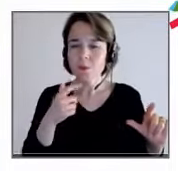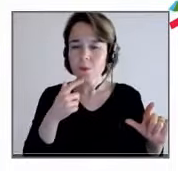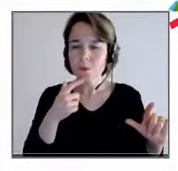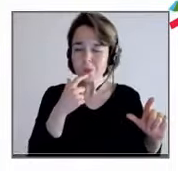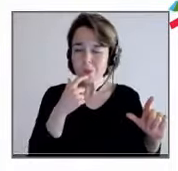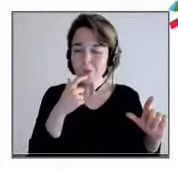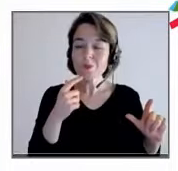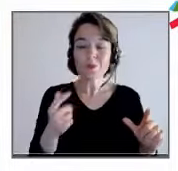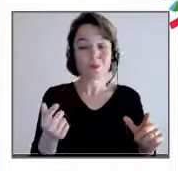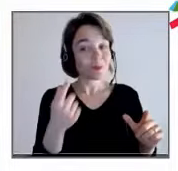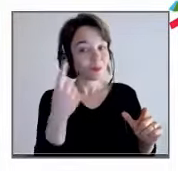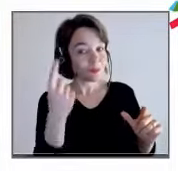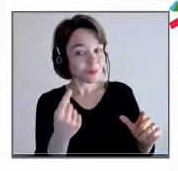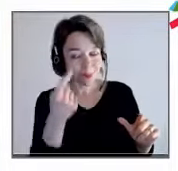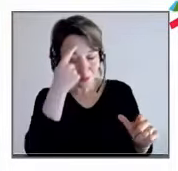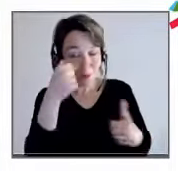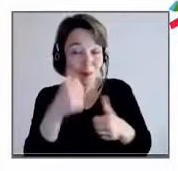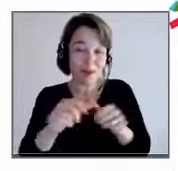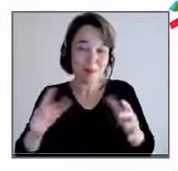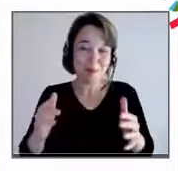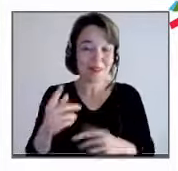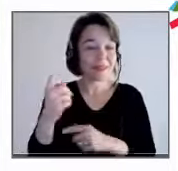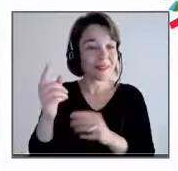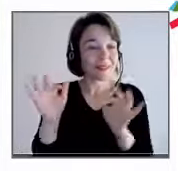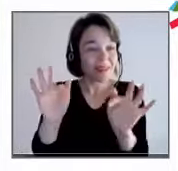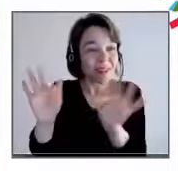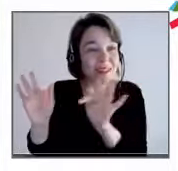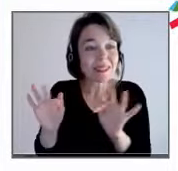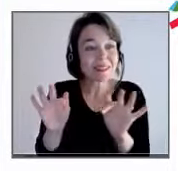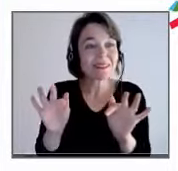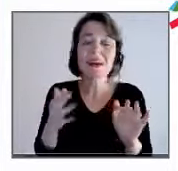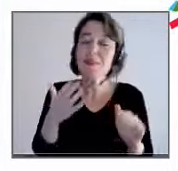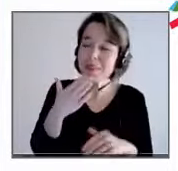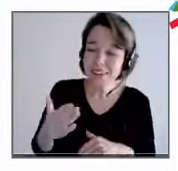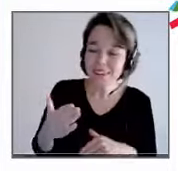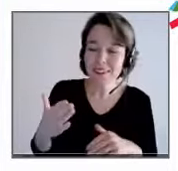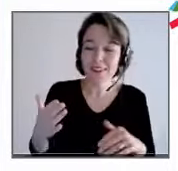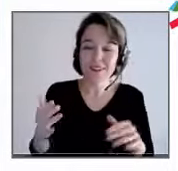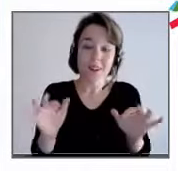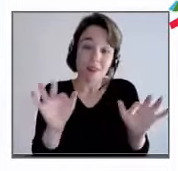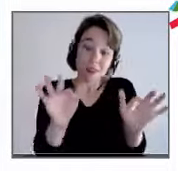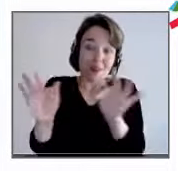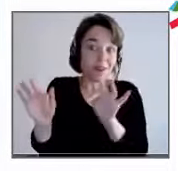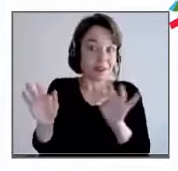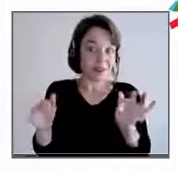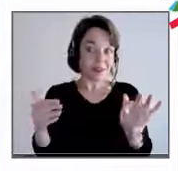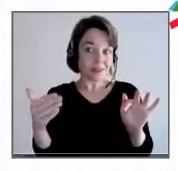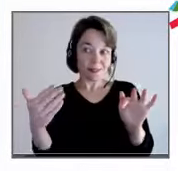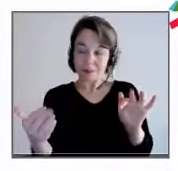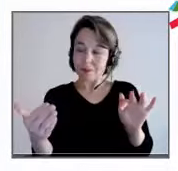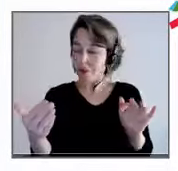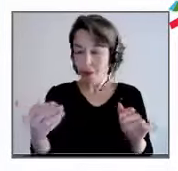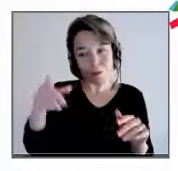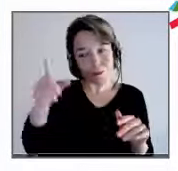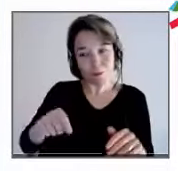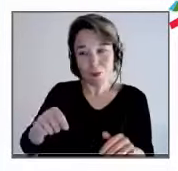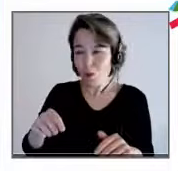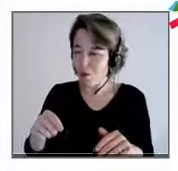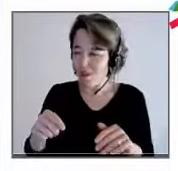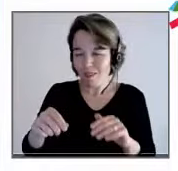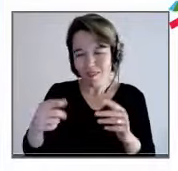tête ne devrait pas être tout simplement, voilà, merci, la règle de vie partout, tout le temps, Covid ou pas Covid,